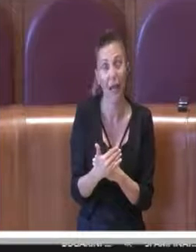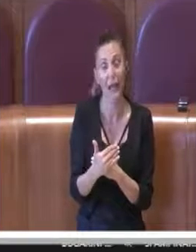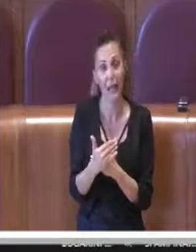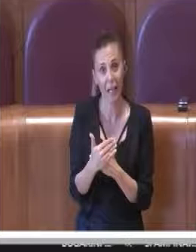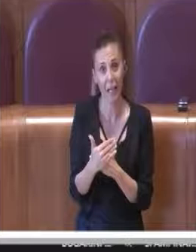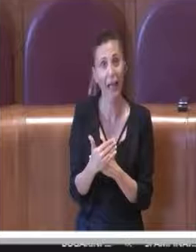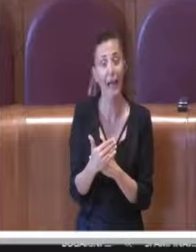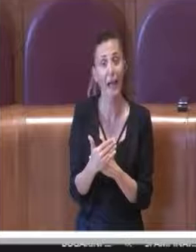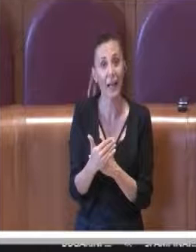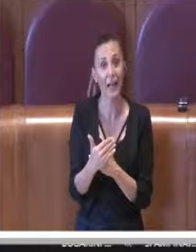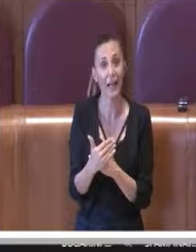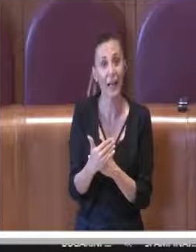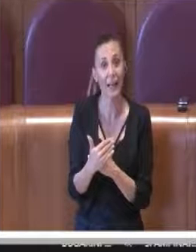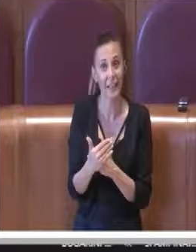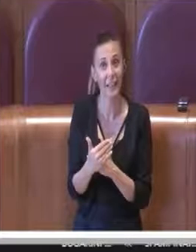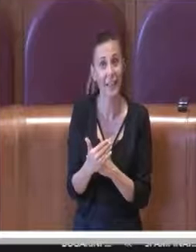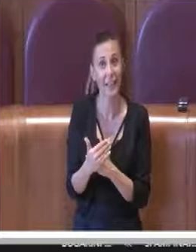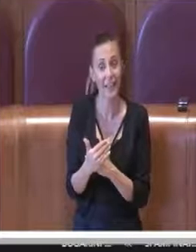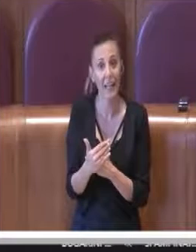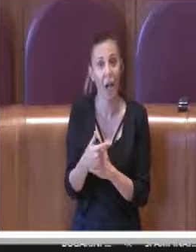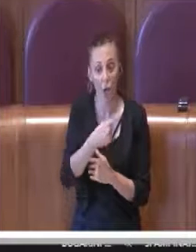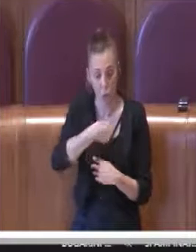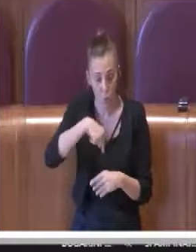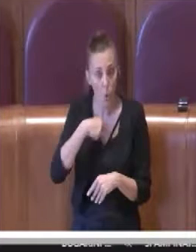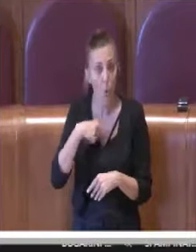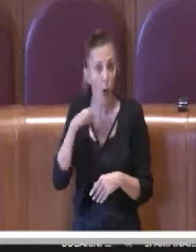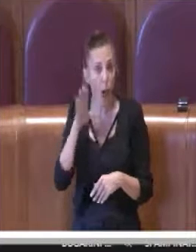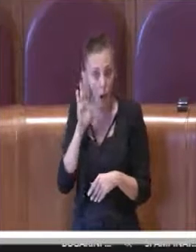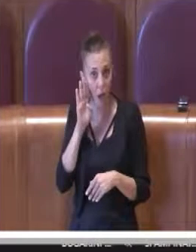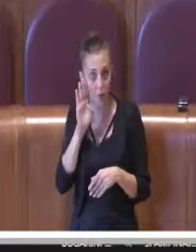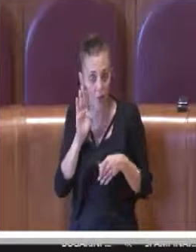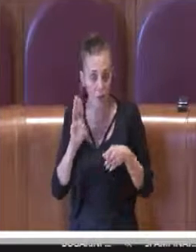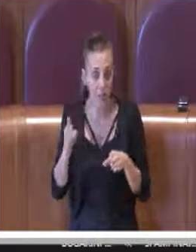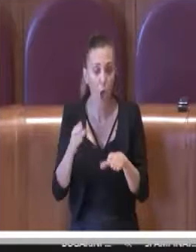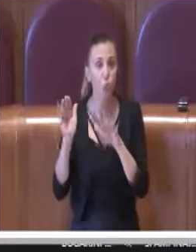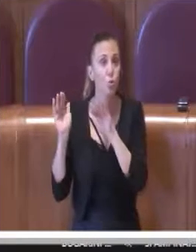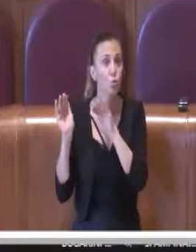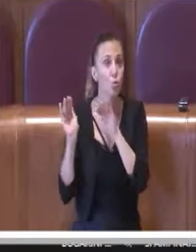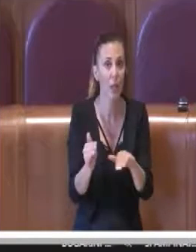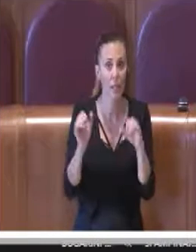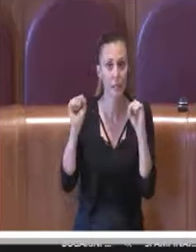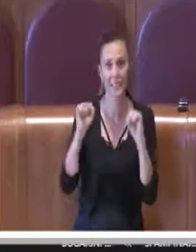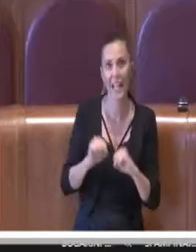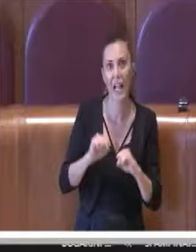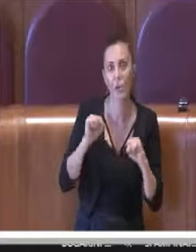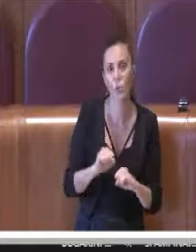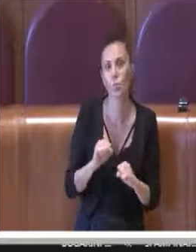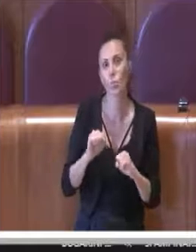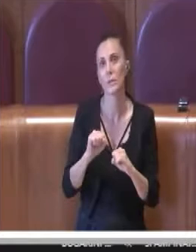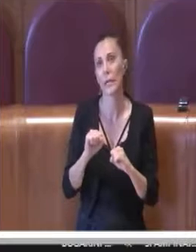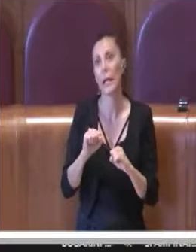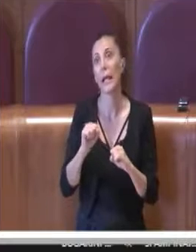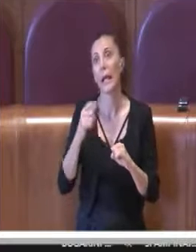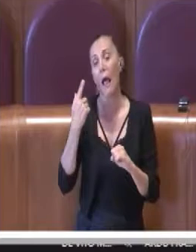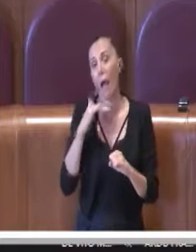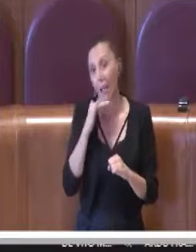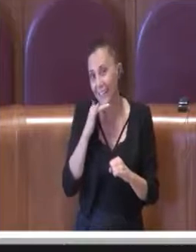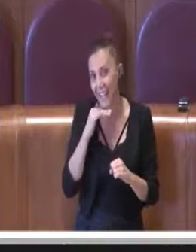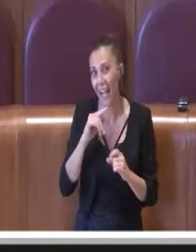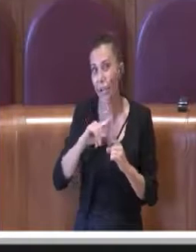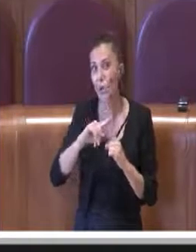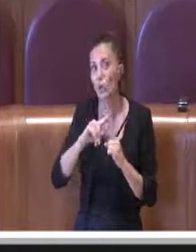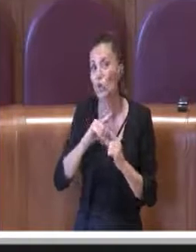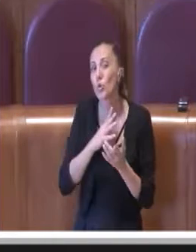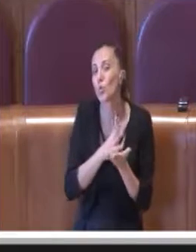siamo attenti. Ripeto, la tutela della salute, la tutela della salute degli anziani e di